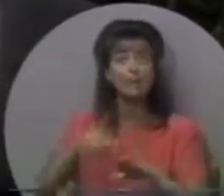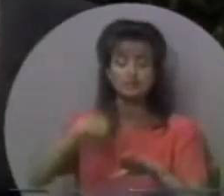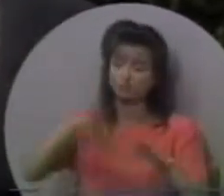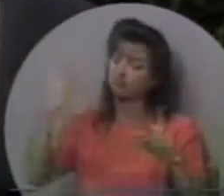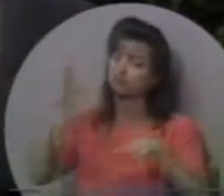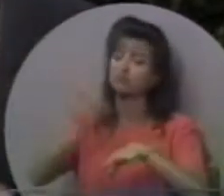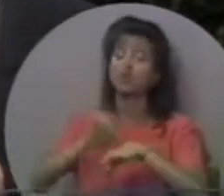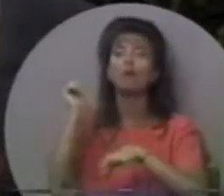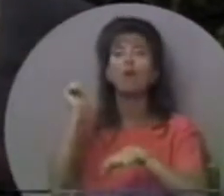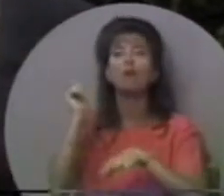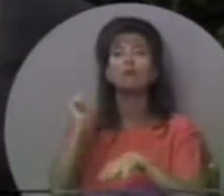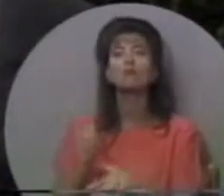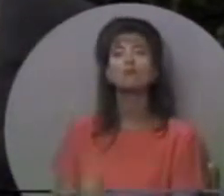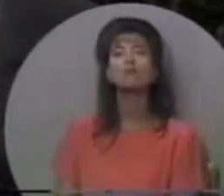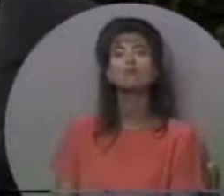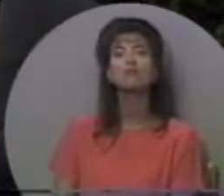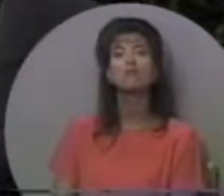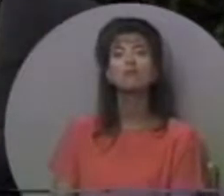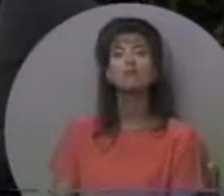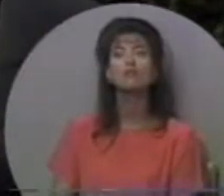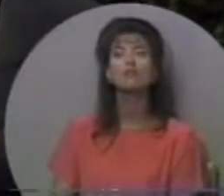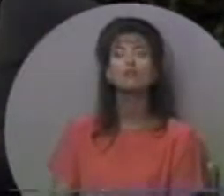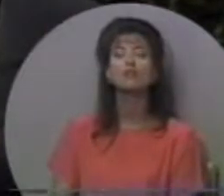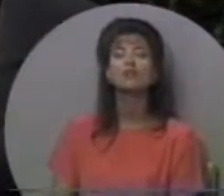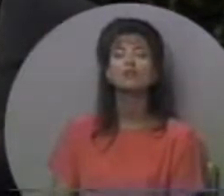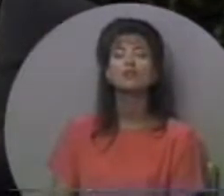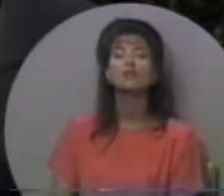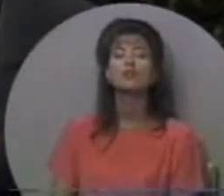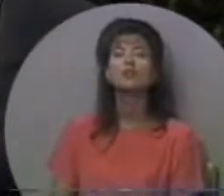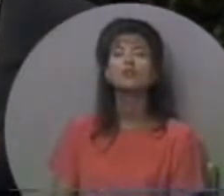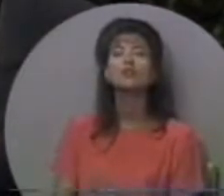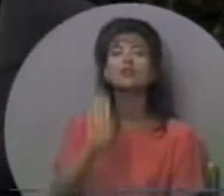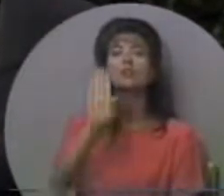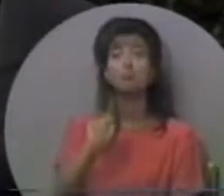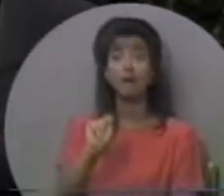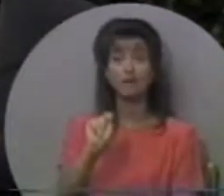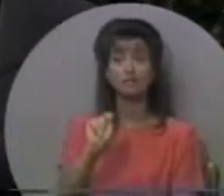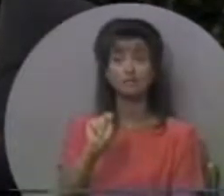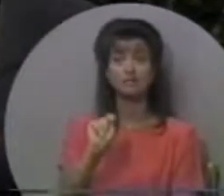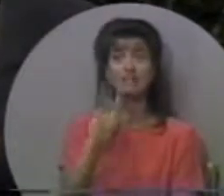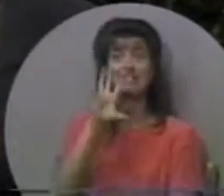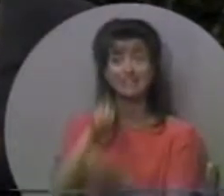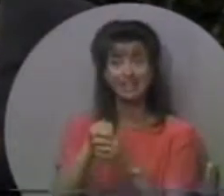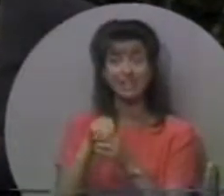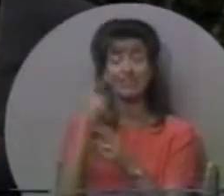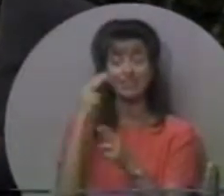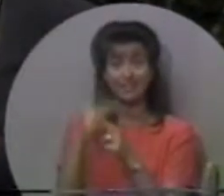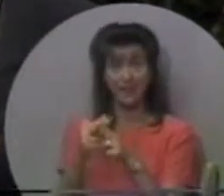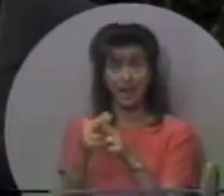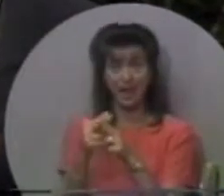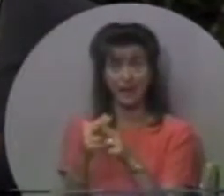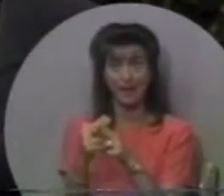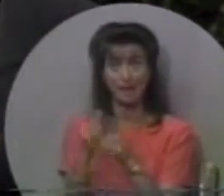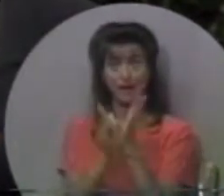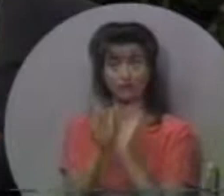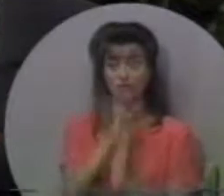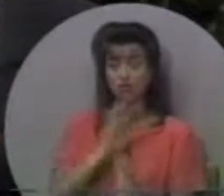покликані до миру. Але ми були покликані в ім'я